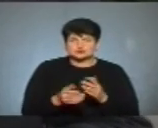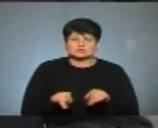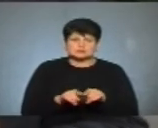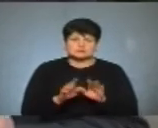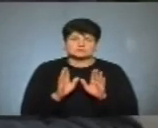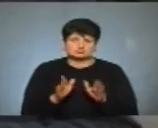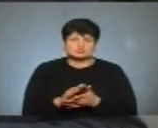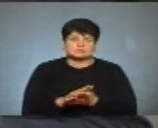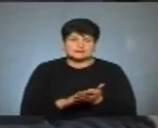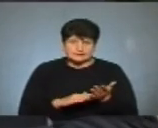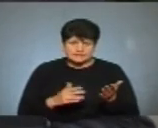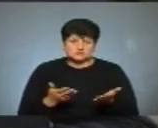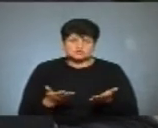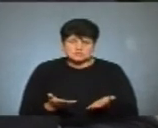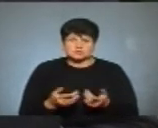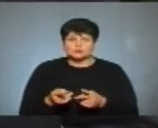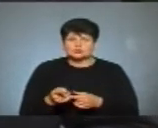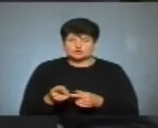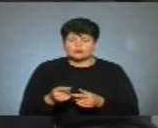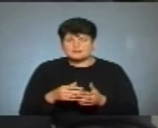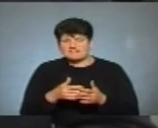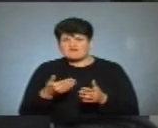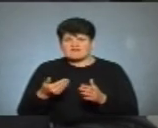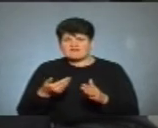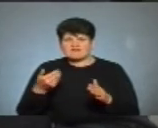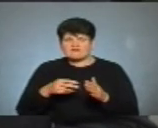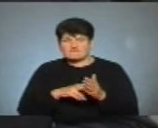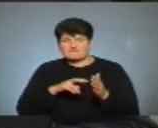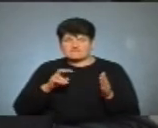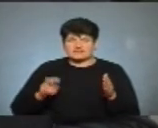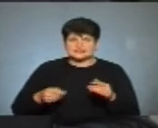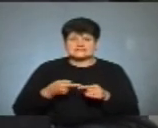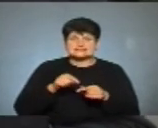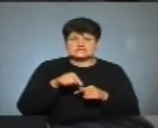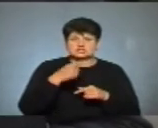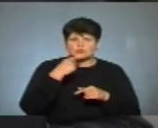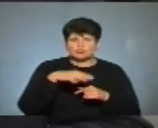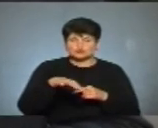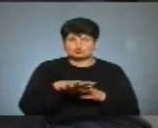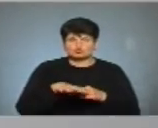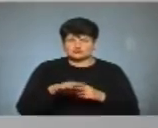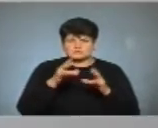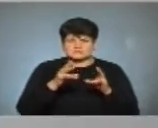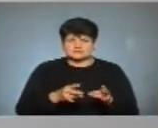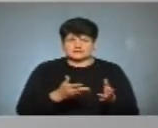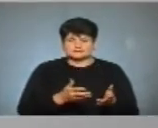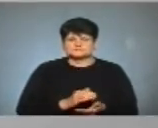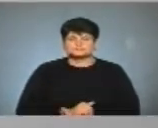так і буде і далі така тенденція, то Тернопіль вийде з цієї червоної зони епідемічної небезпеки.